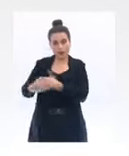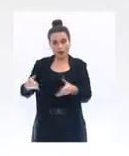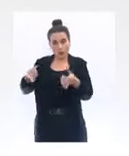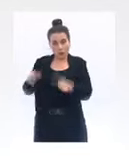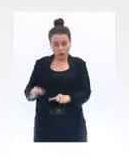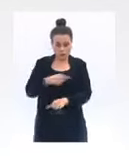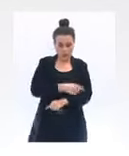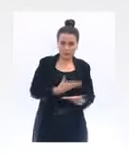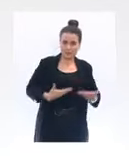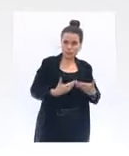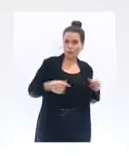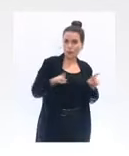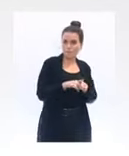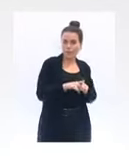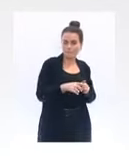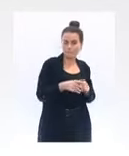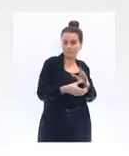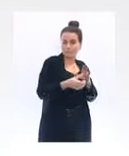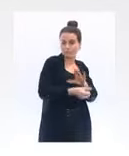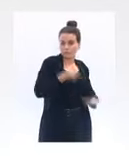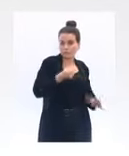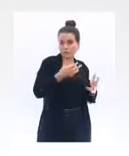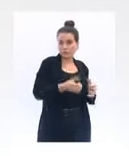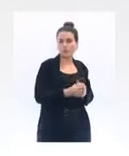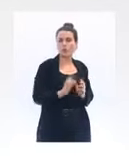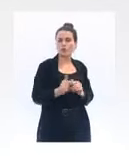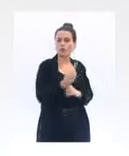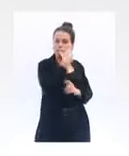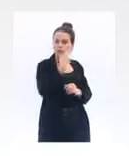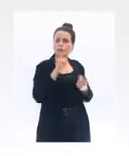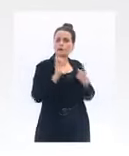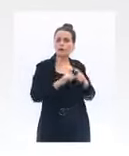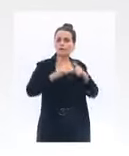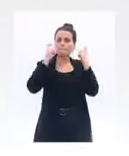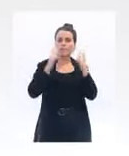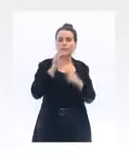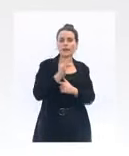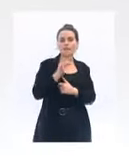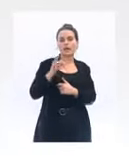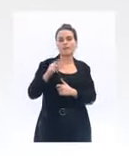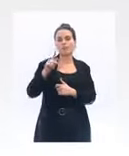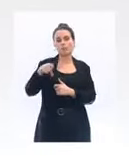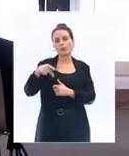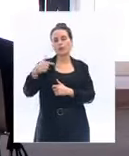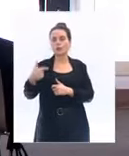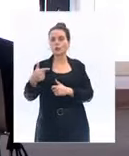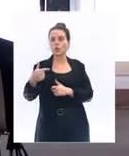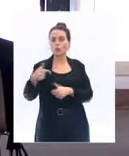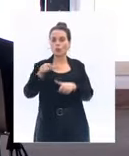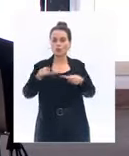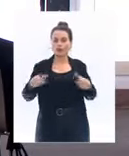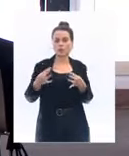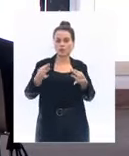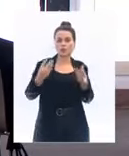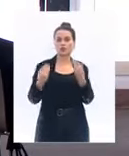Une autre question rapide, c'était sur les masques. Faut-il donner des masques FFP2 aux vulnérables ? Alors, les recommandations qu'on a des